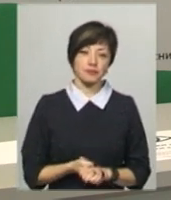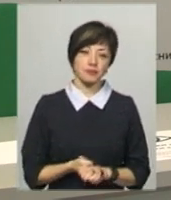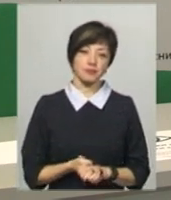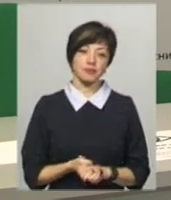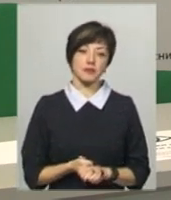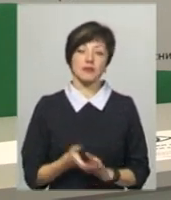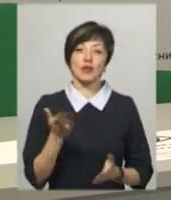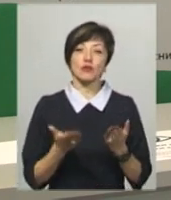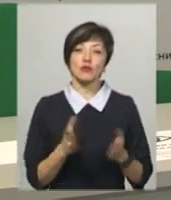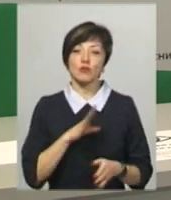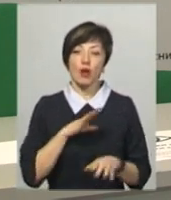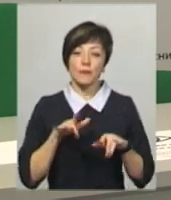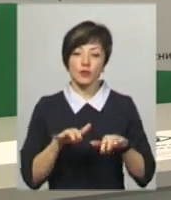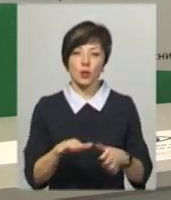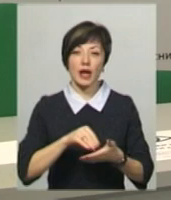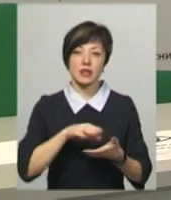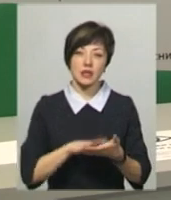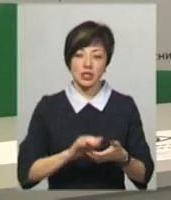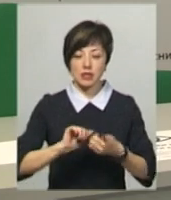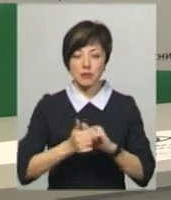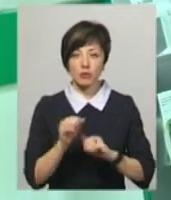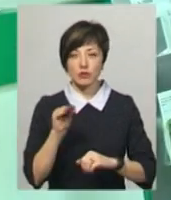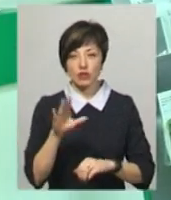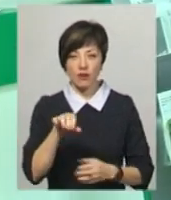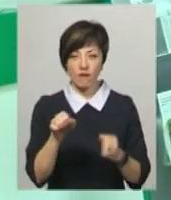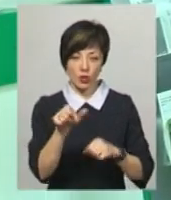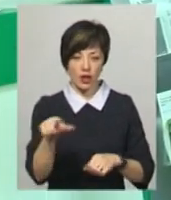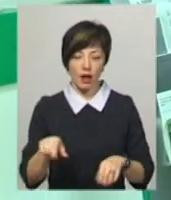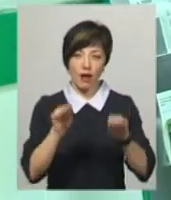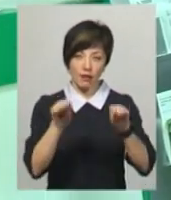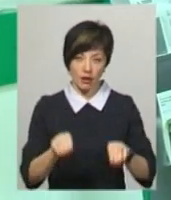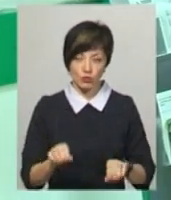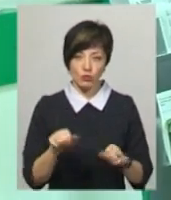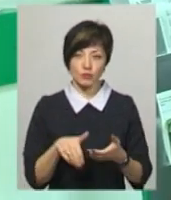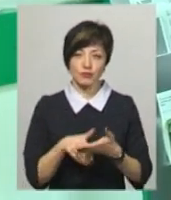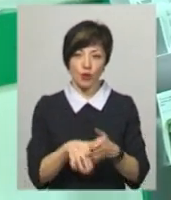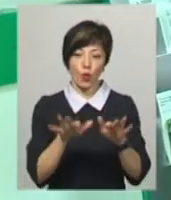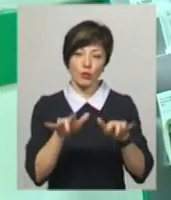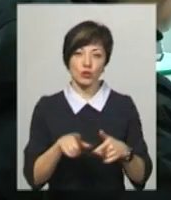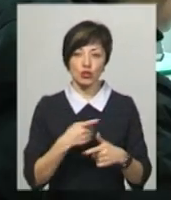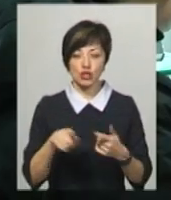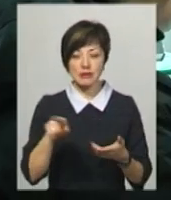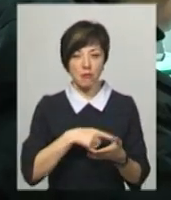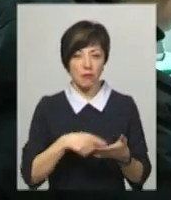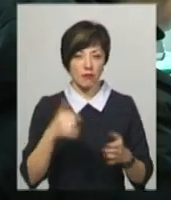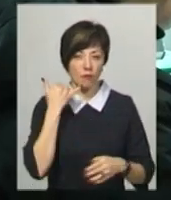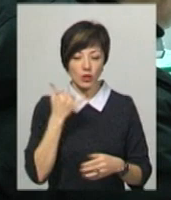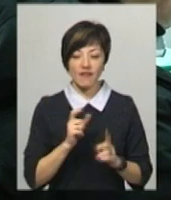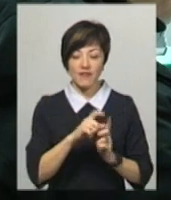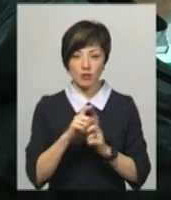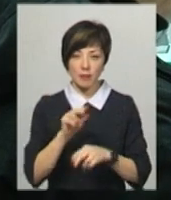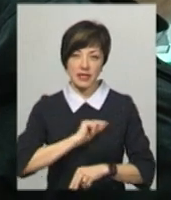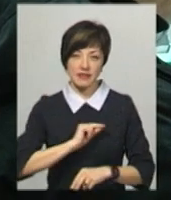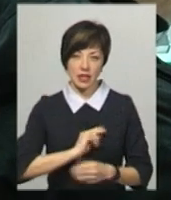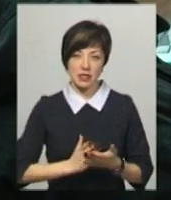якщо здійснювалася процедура реєстрації чи заміни посвідчення водія. Анкету можна заповнити за допомогою комп'ютера чи смартфона. Відповіді працівники